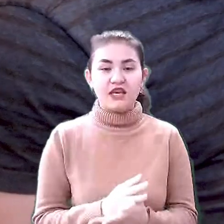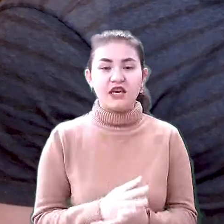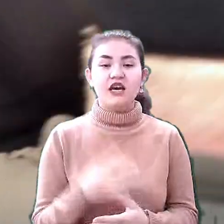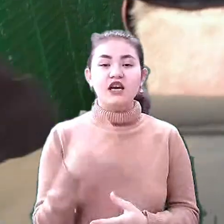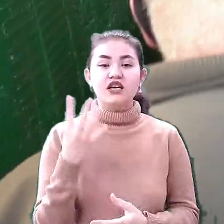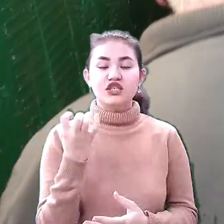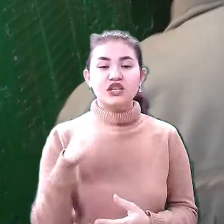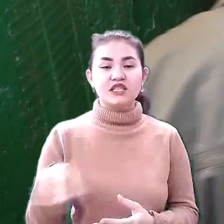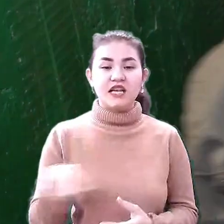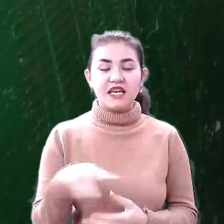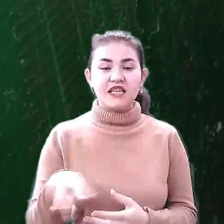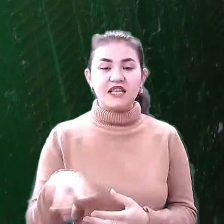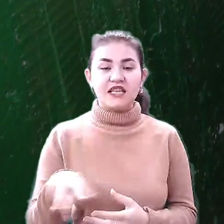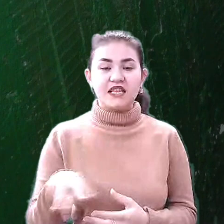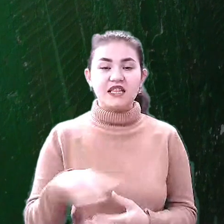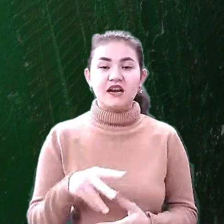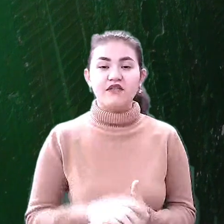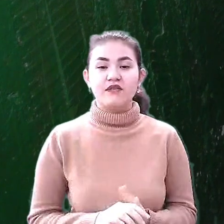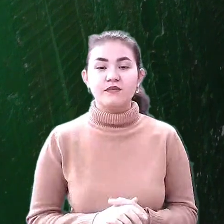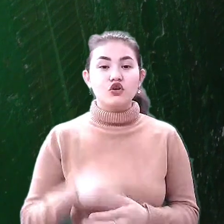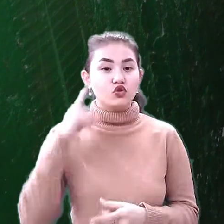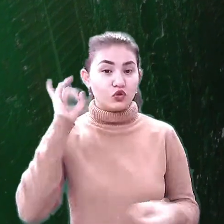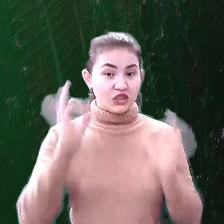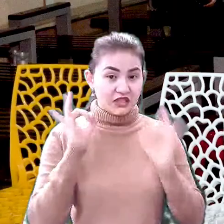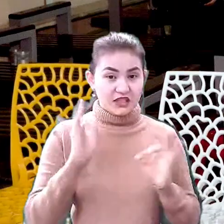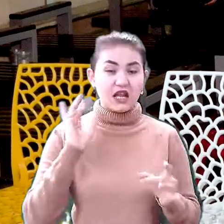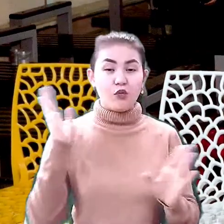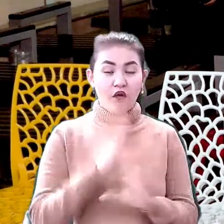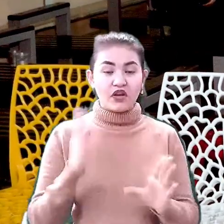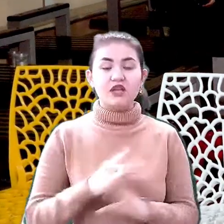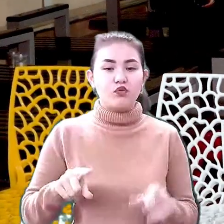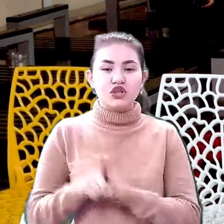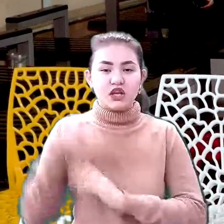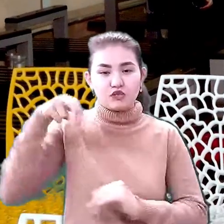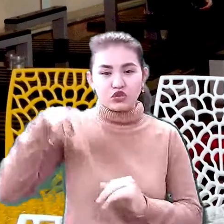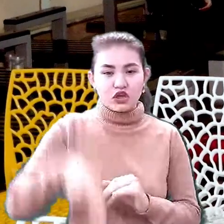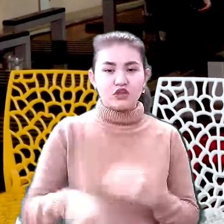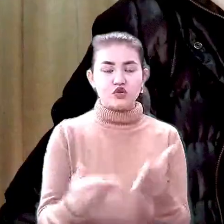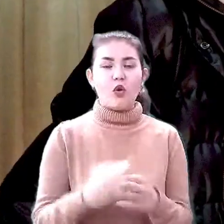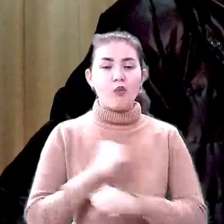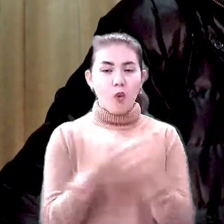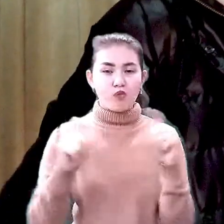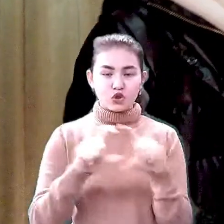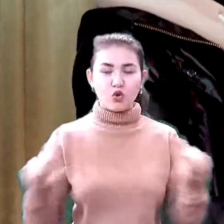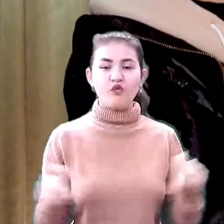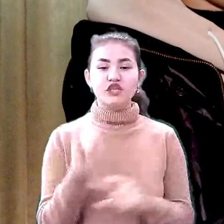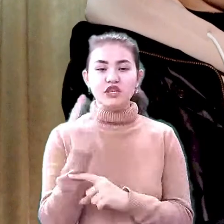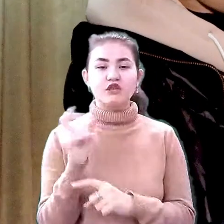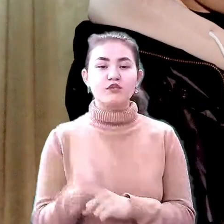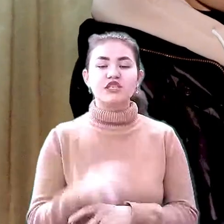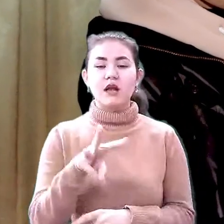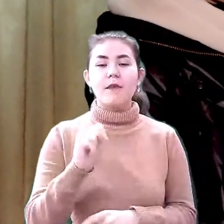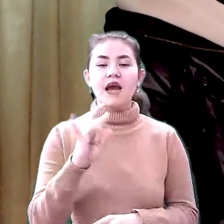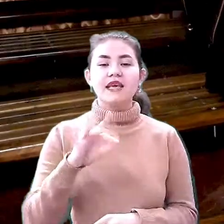технічної води. Лунає сигнал повітряної небезпеки і люди починають спускатися до цього бомбосховища. З дитиною прийшла Марія.